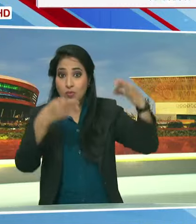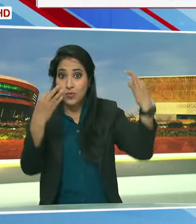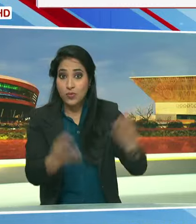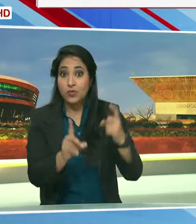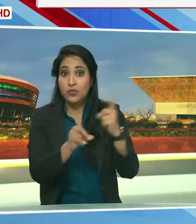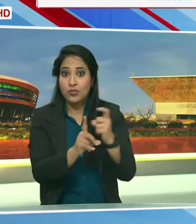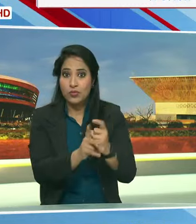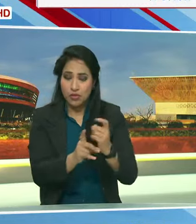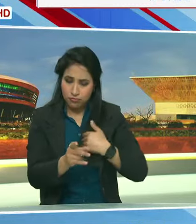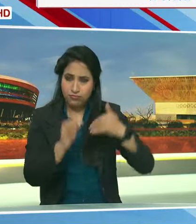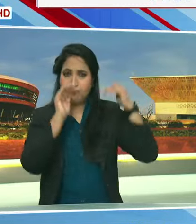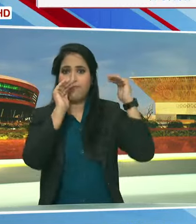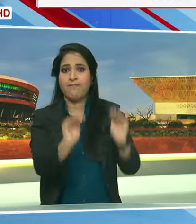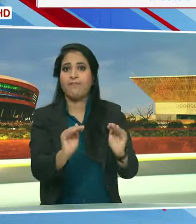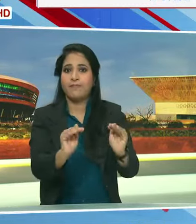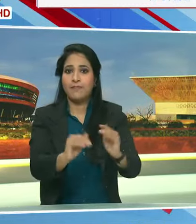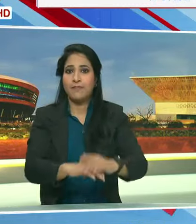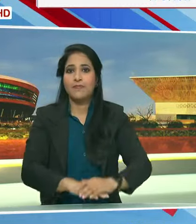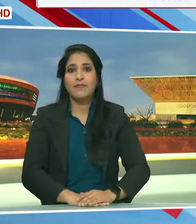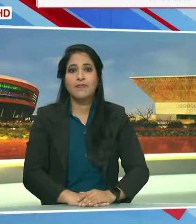दिल्ली ने भी सहयोग किया है